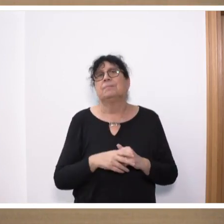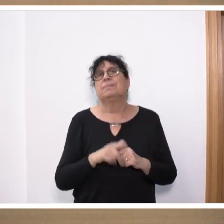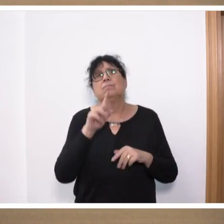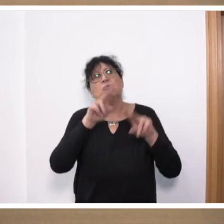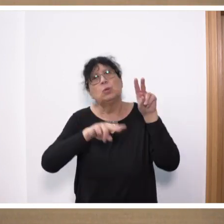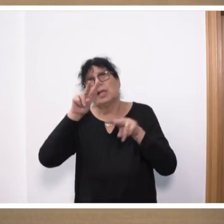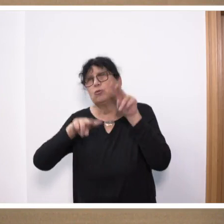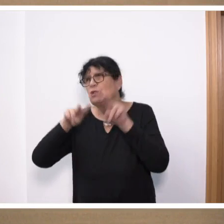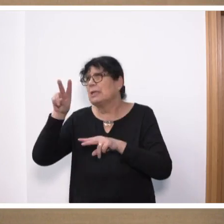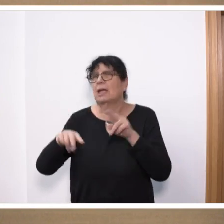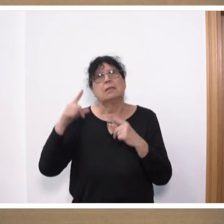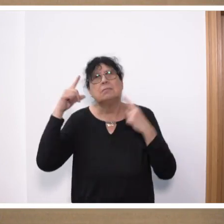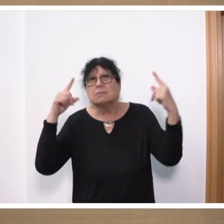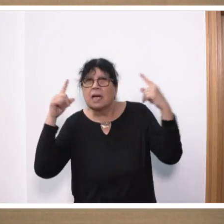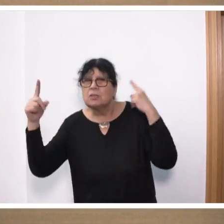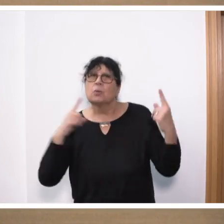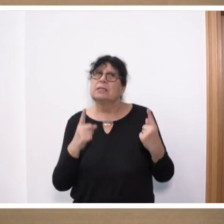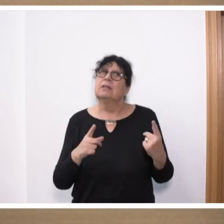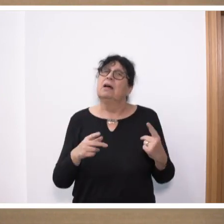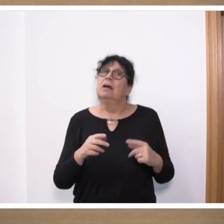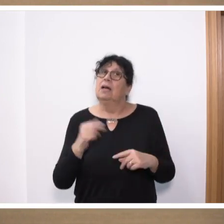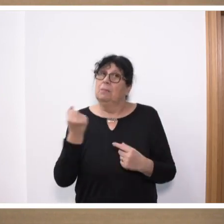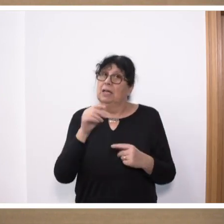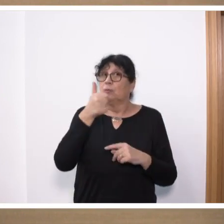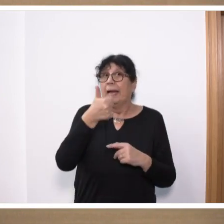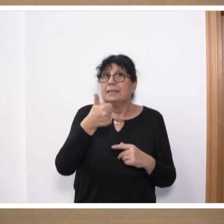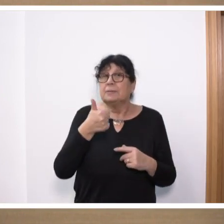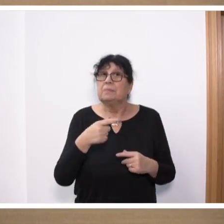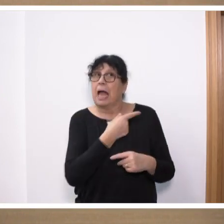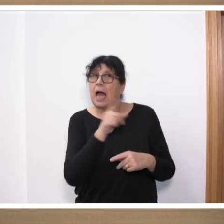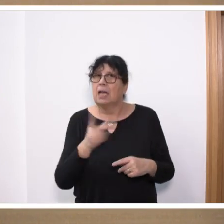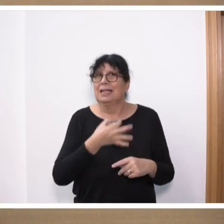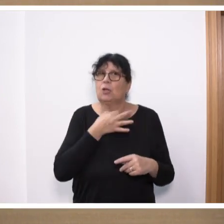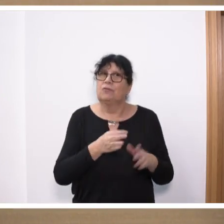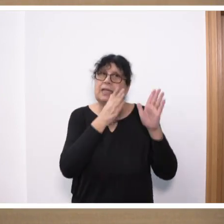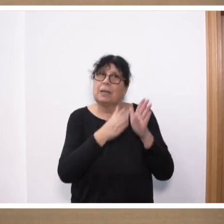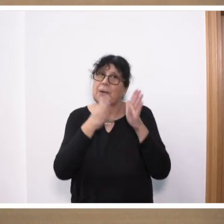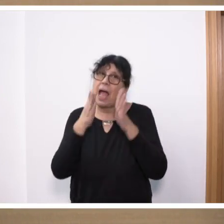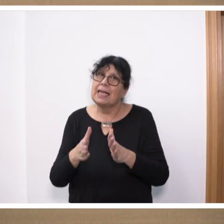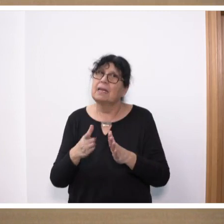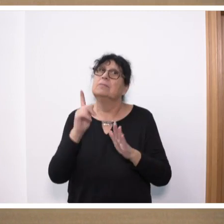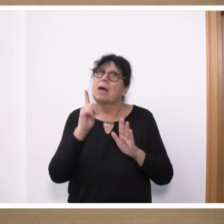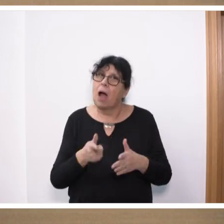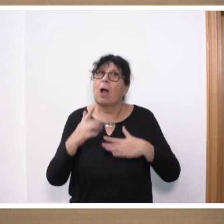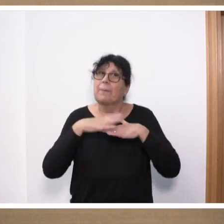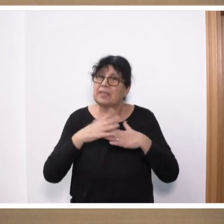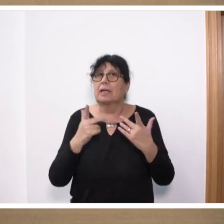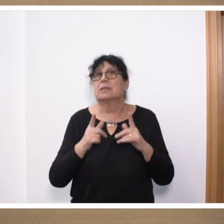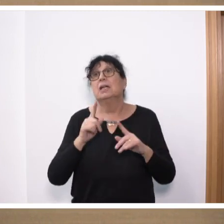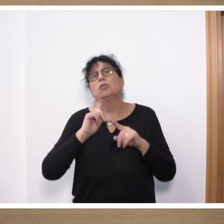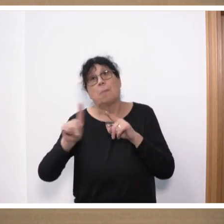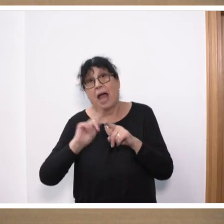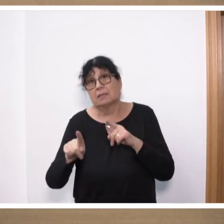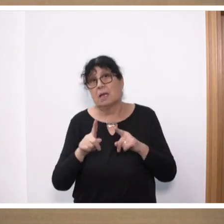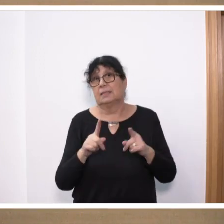unterschiedlichen Perspektiven sorgen nämlich zum einen dafür, dass alle notwendigen Bereiche auch tatsächlich abgedeckt werden und zum anderen